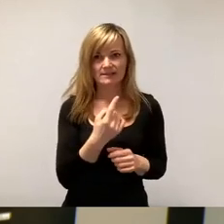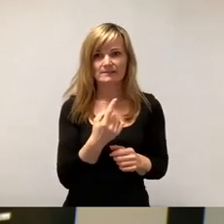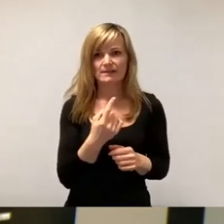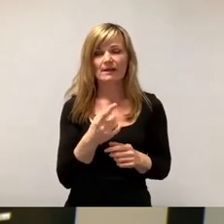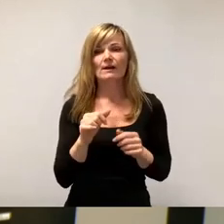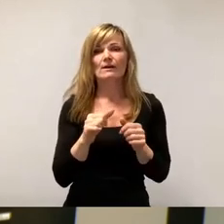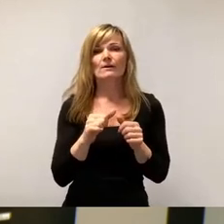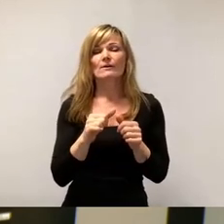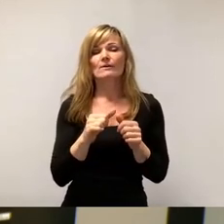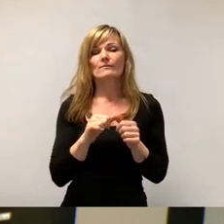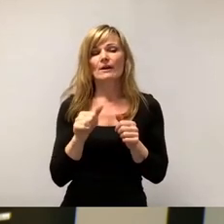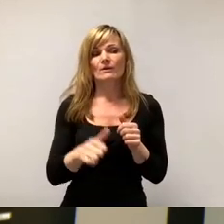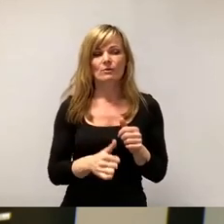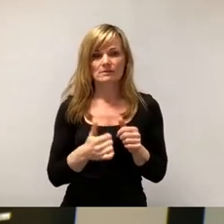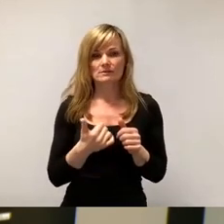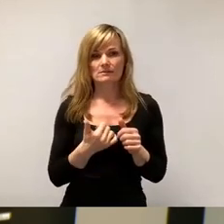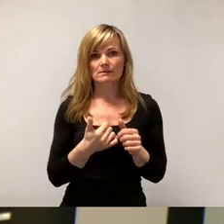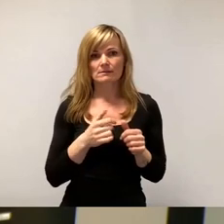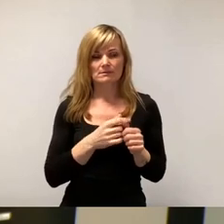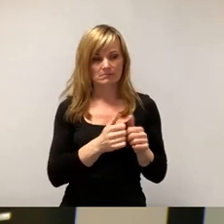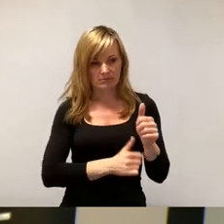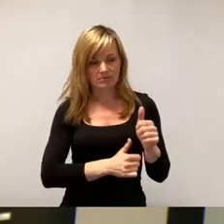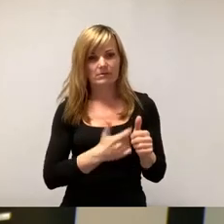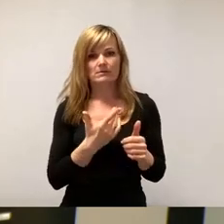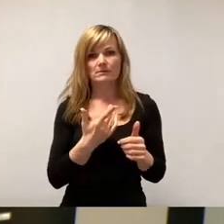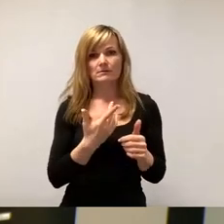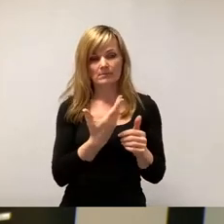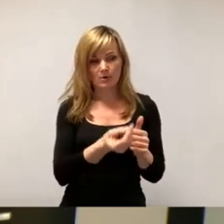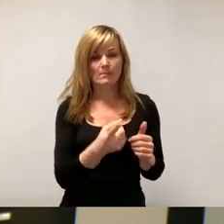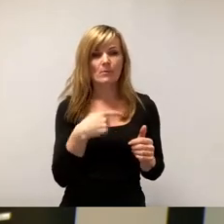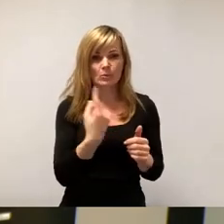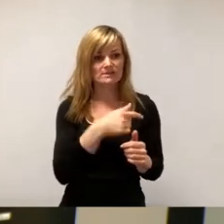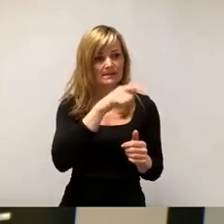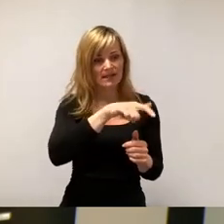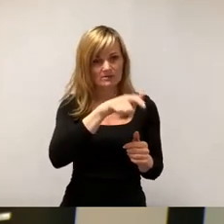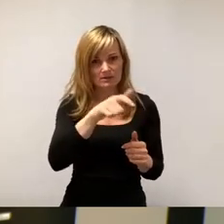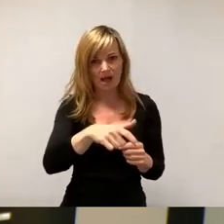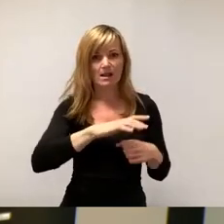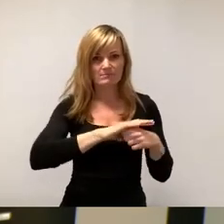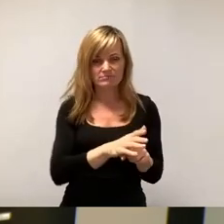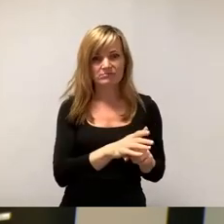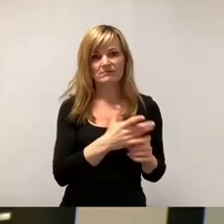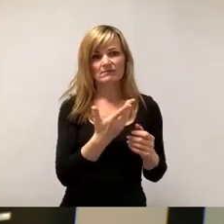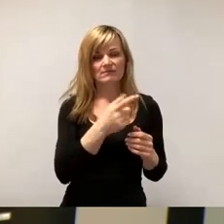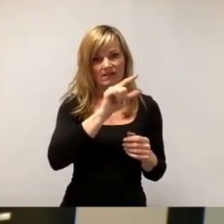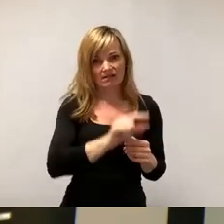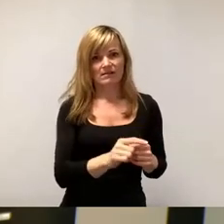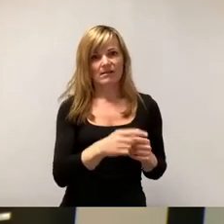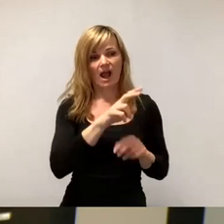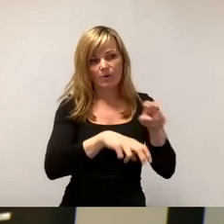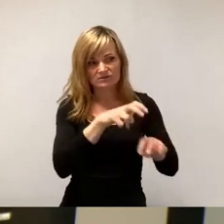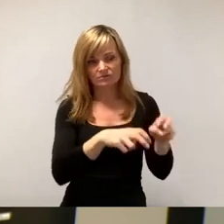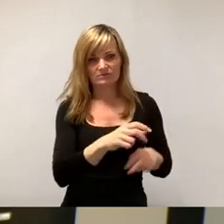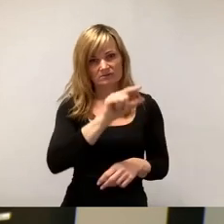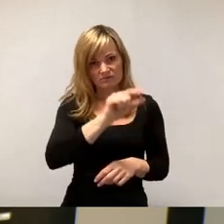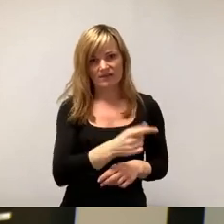eingefahren und die Leute ausgebeutet quasi. Also schlimmer geht es gar nicht mehr. Aber das ist hier nicht das Thema, um das es hier